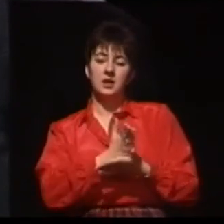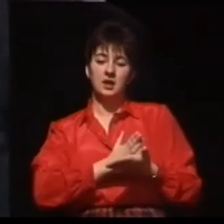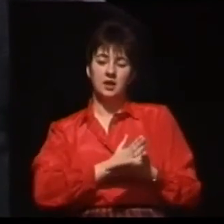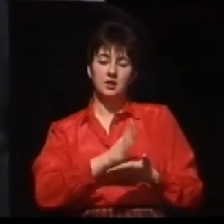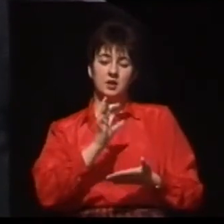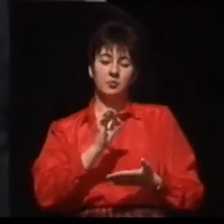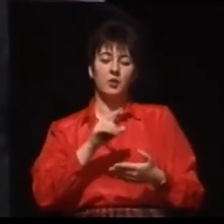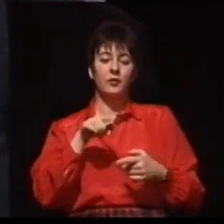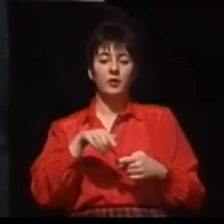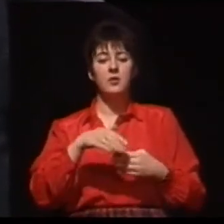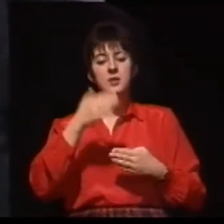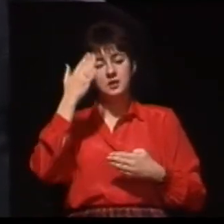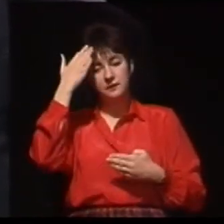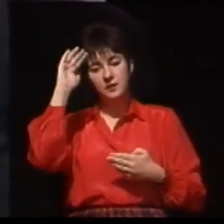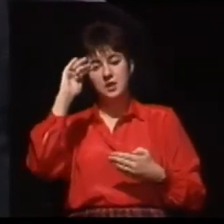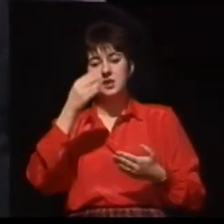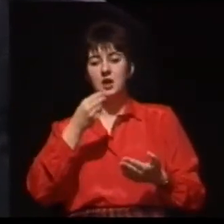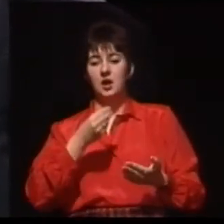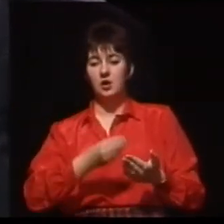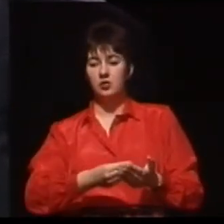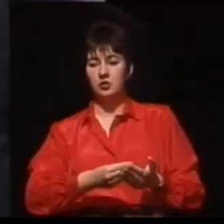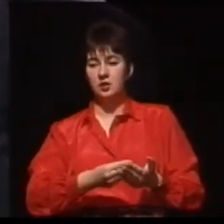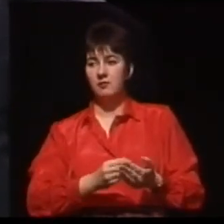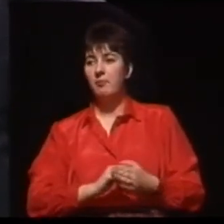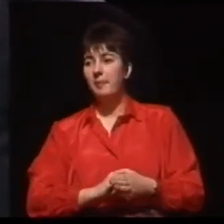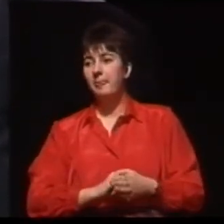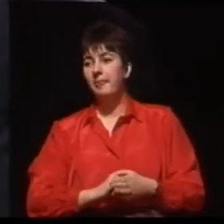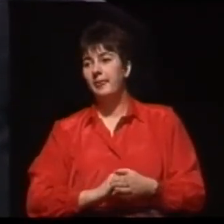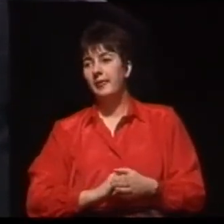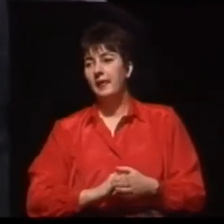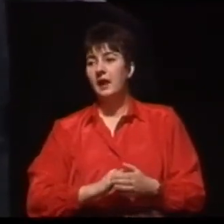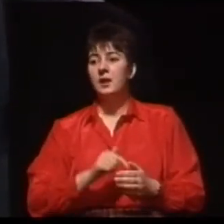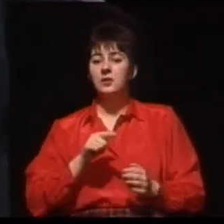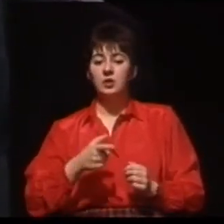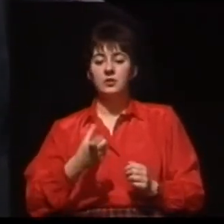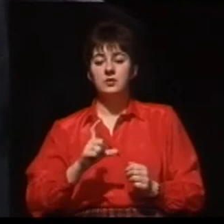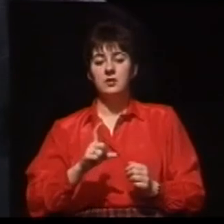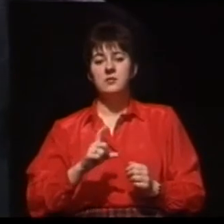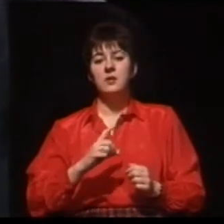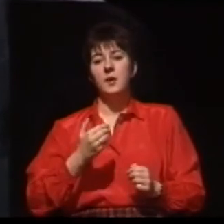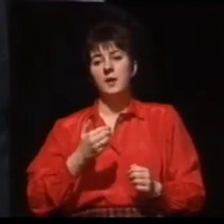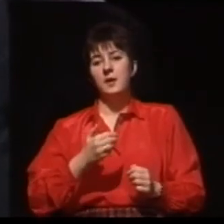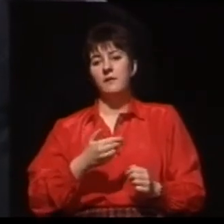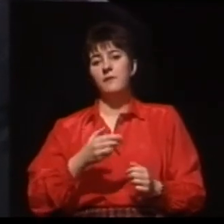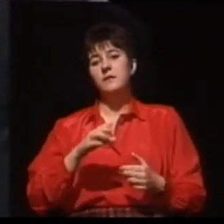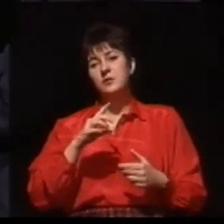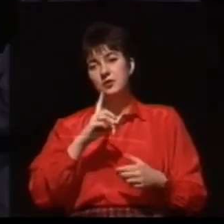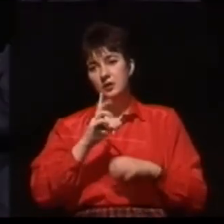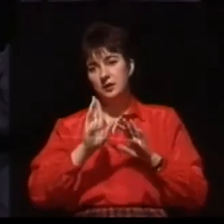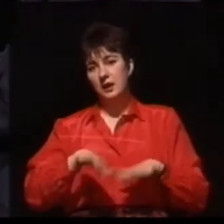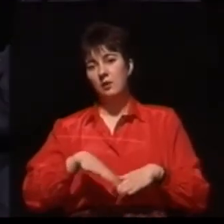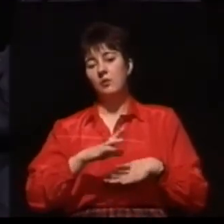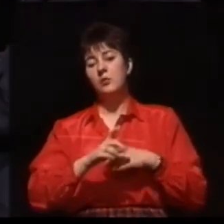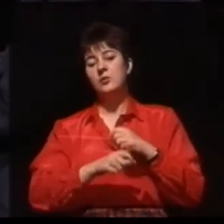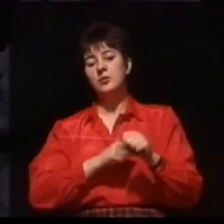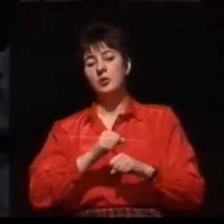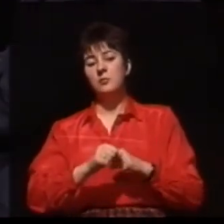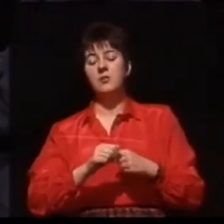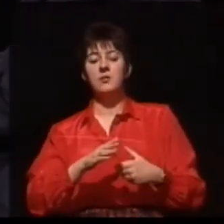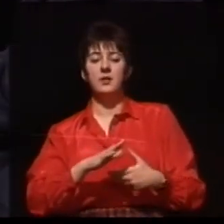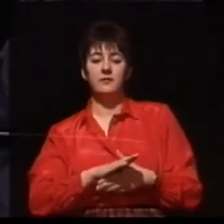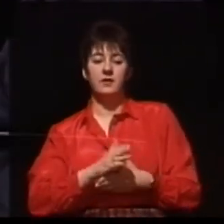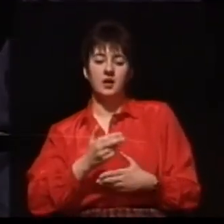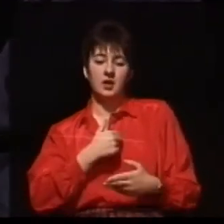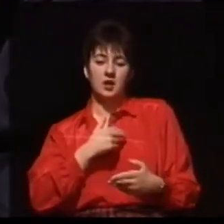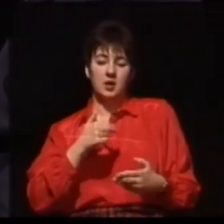dostać nie można. Natomiast to, co myśmy zrobili w kraju, to jest może odpowiedź na pytanie mojego